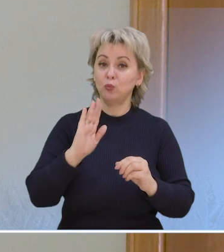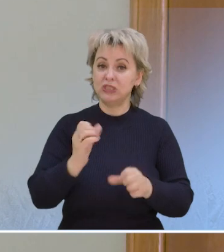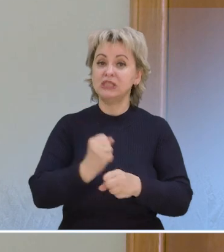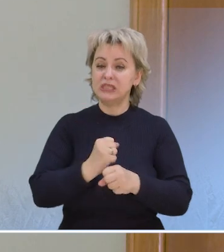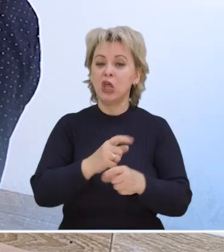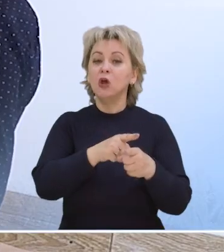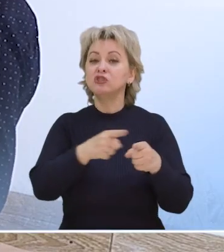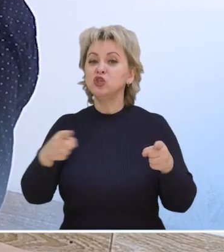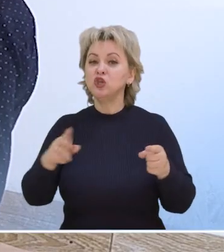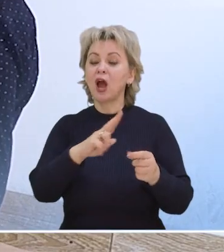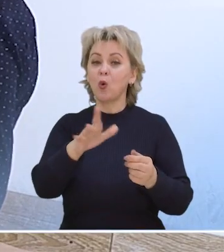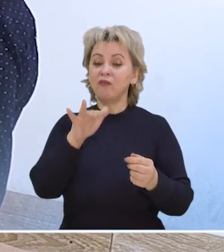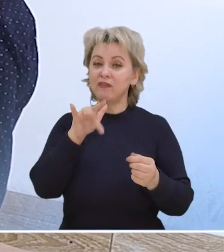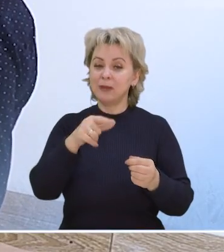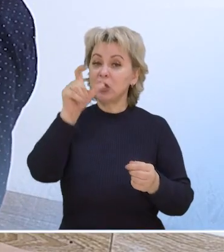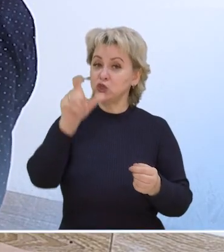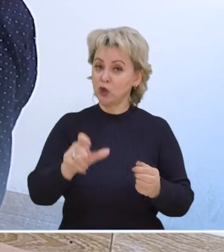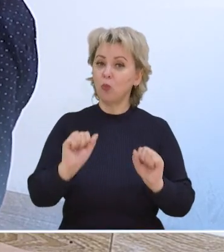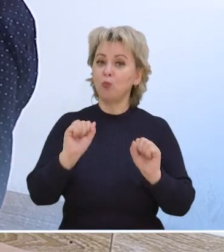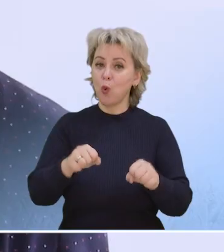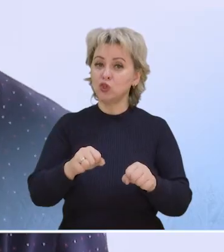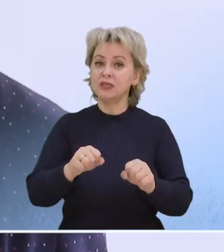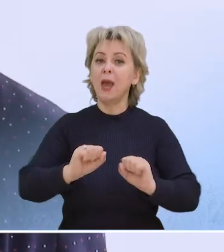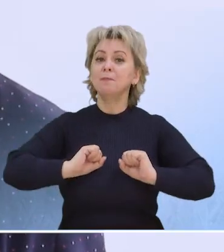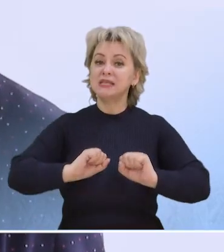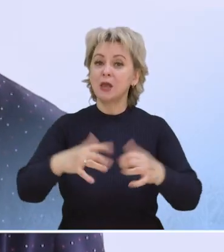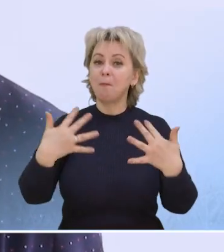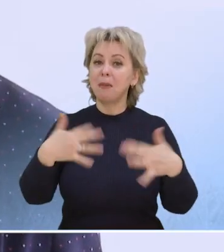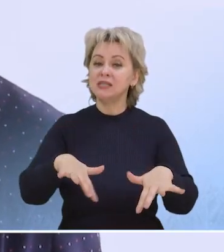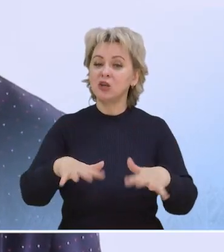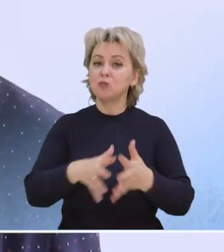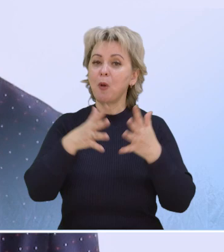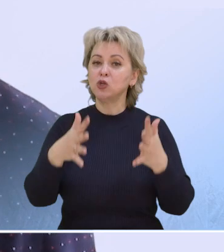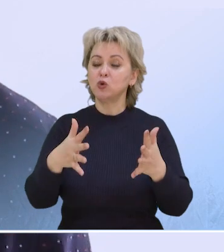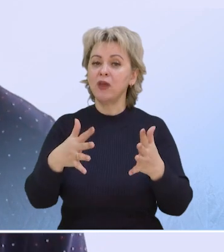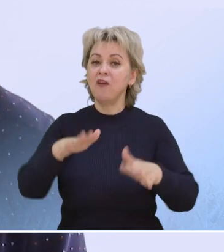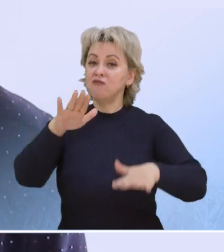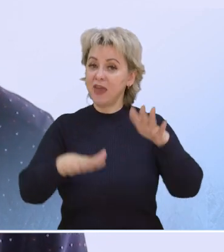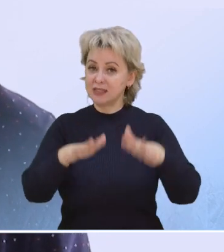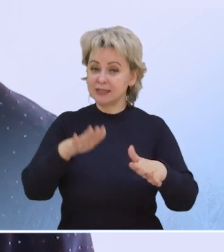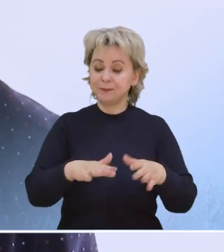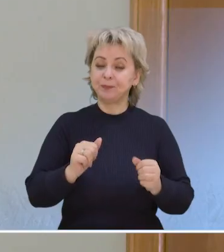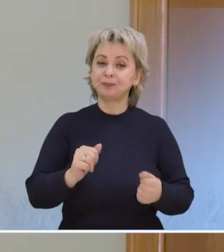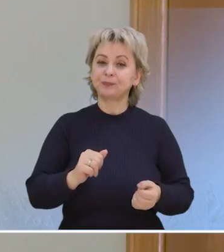все будет происходить. В течение какого времени человек может безопасно потерять достаточно большой вес?